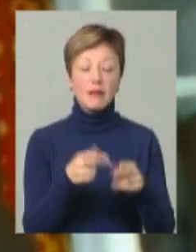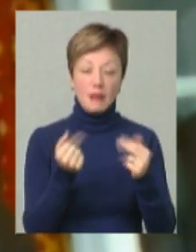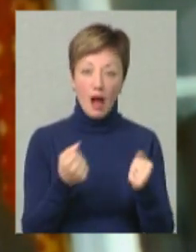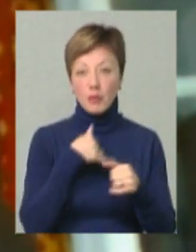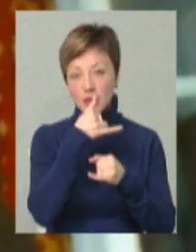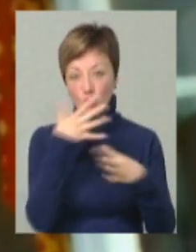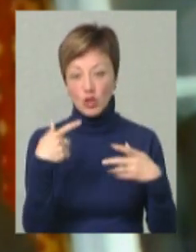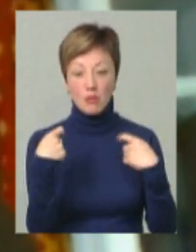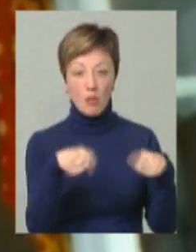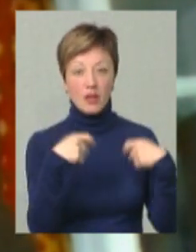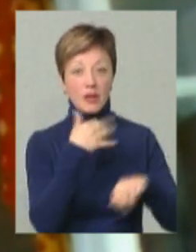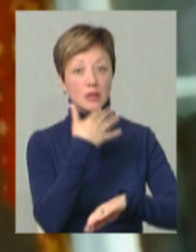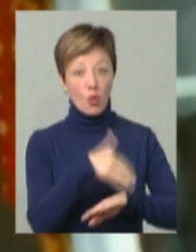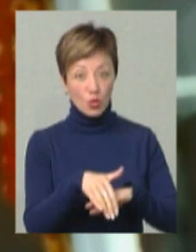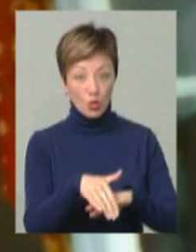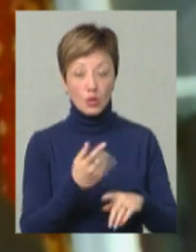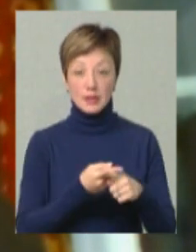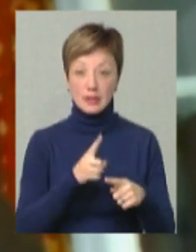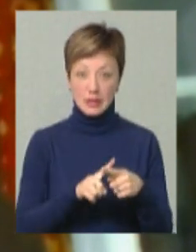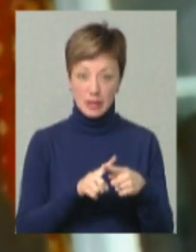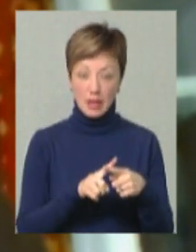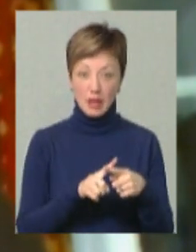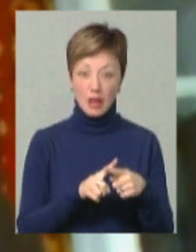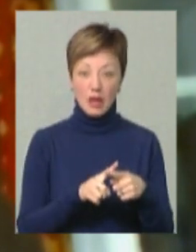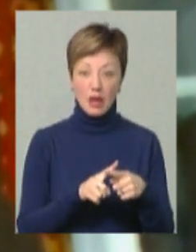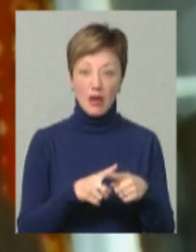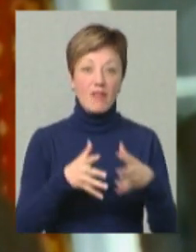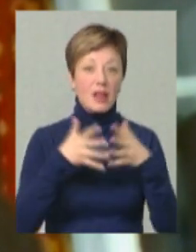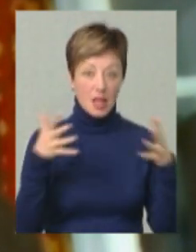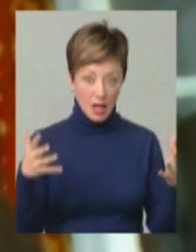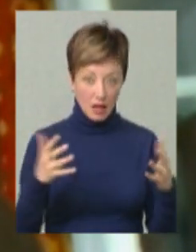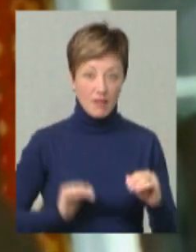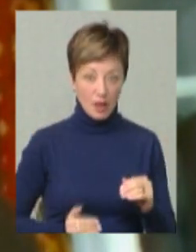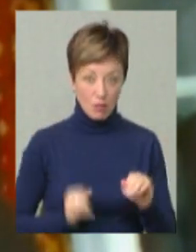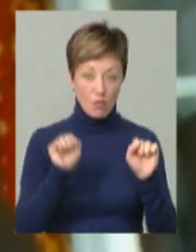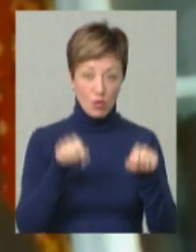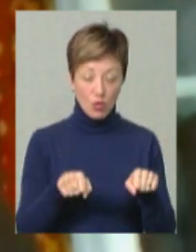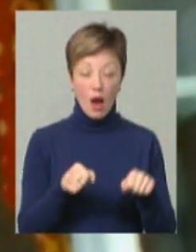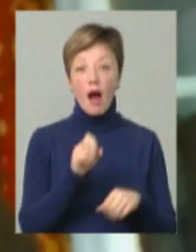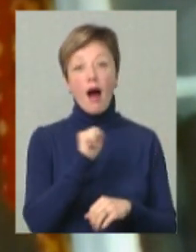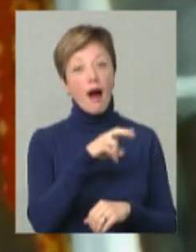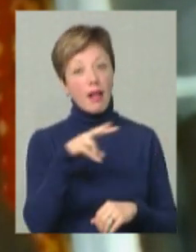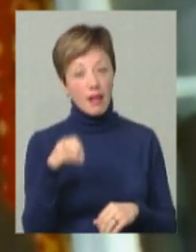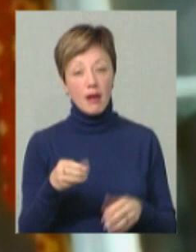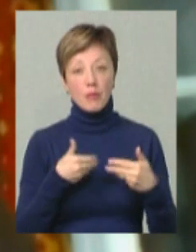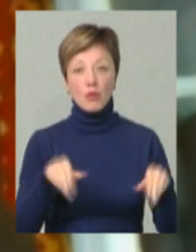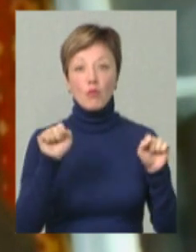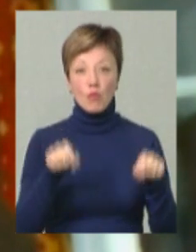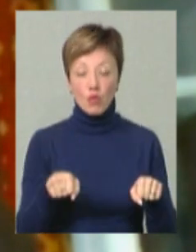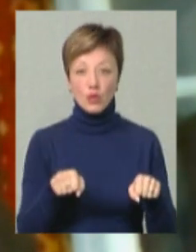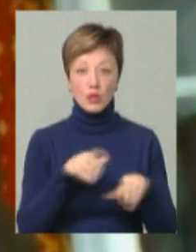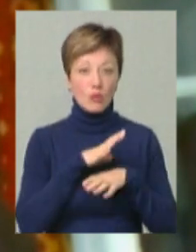зможемо експортувати, тому що це вирогатива цих великих компаній, але ми можемо